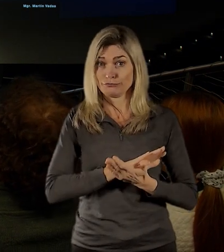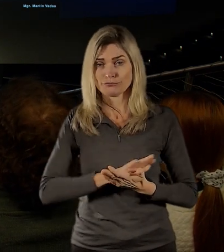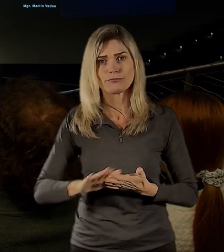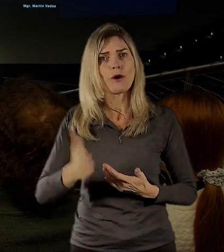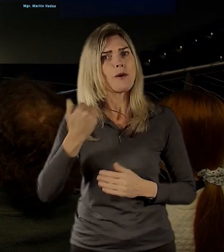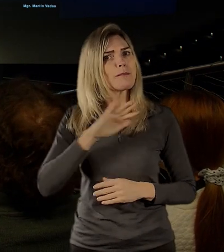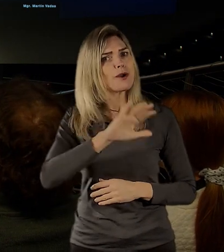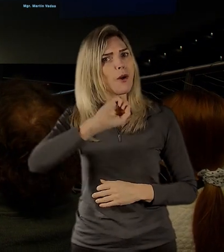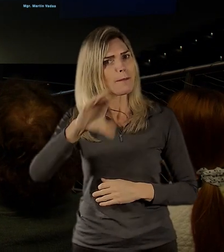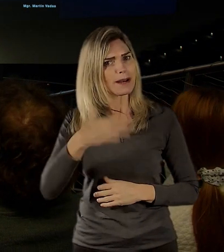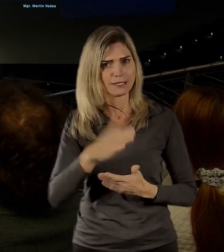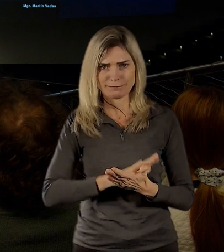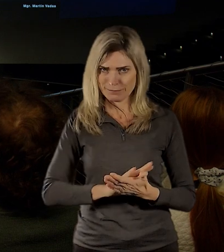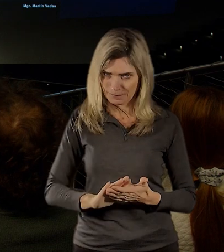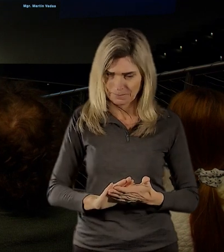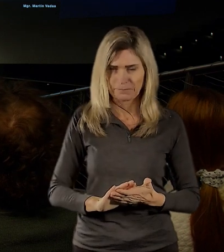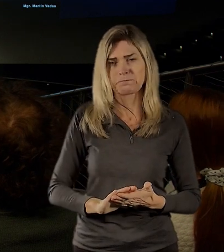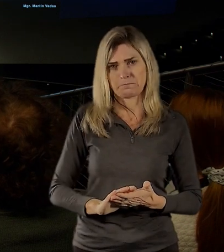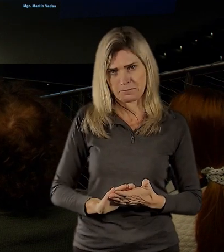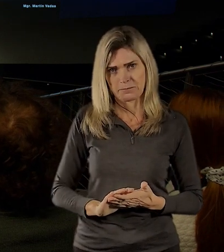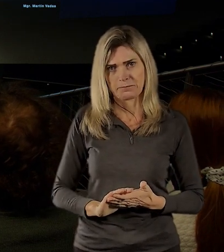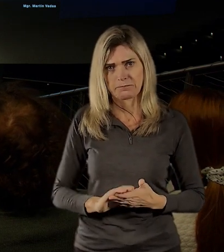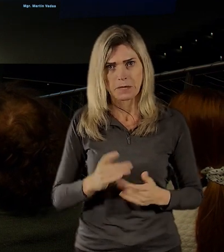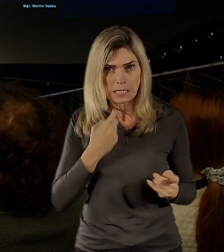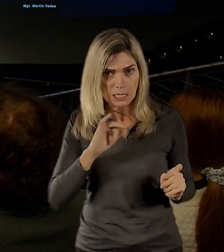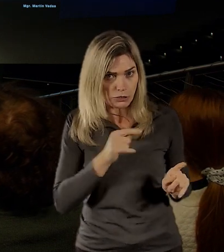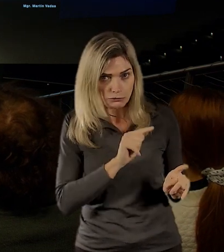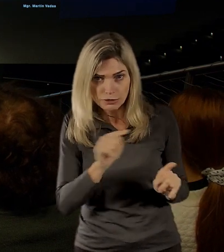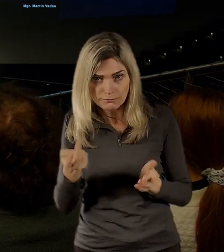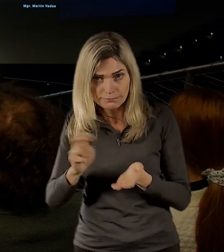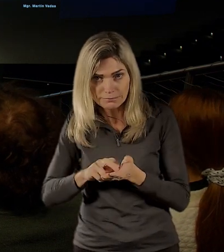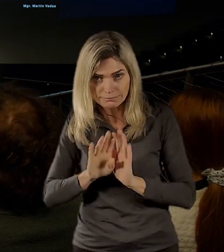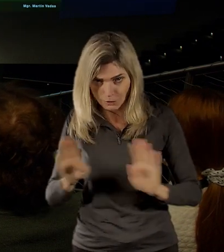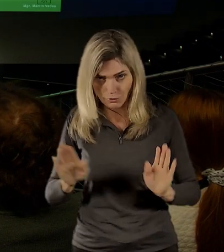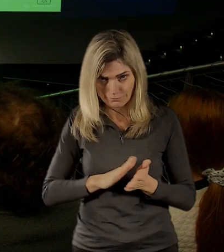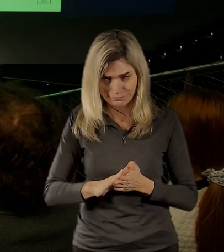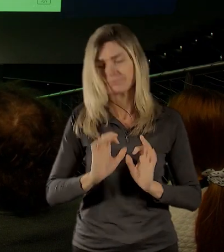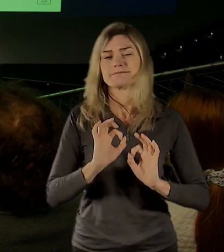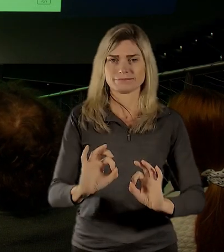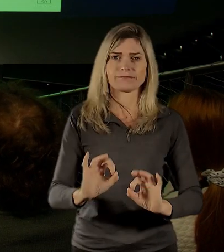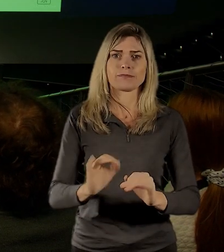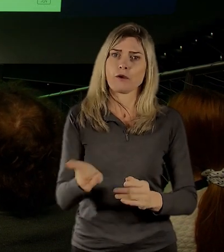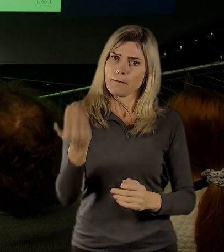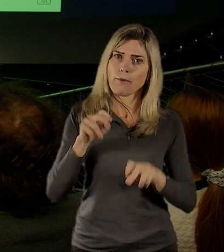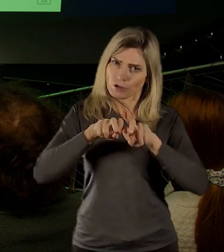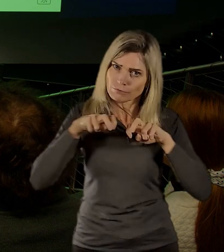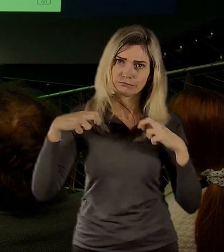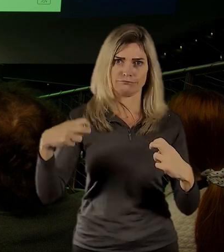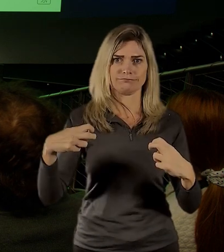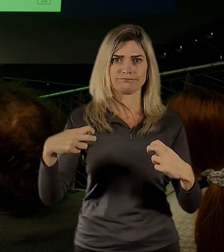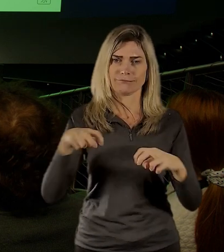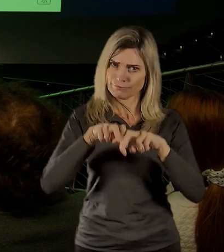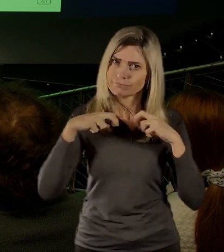prezentace a můžeme tam nechat, už neplánuje nikdo mluvit, že jo, napravdu. Já vás poprosím tedy do panelu, aby jsme mohli